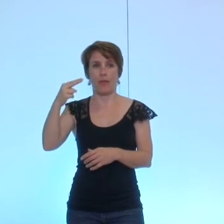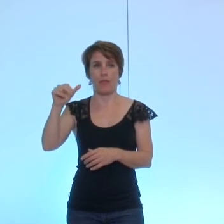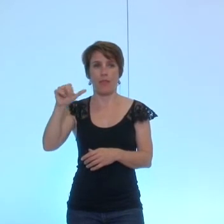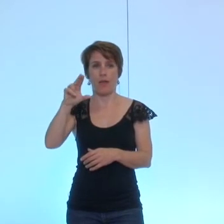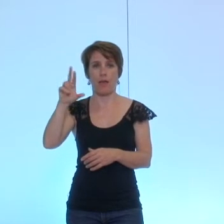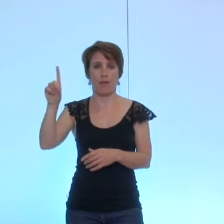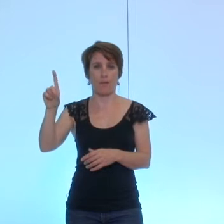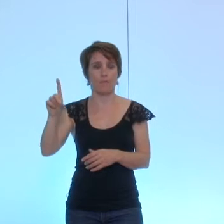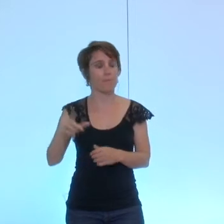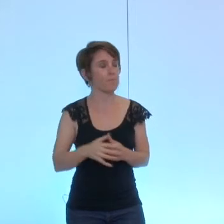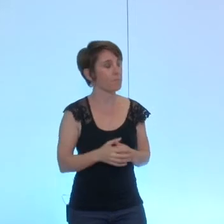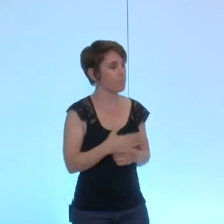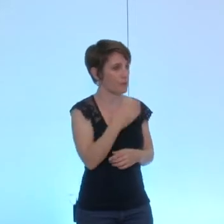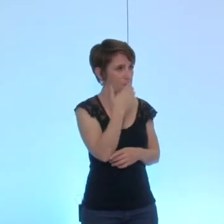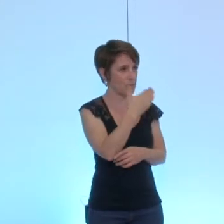merci